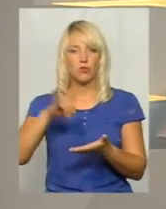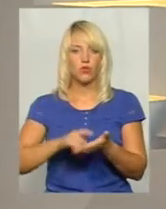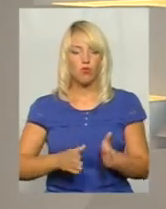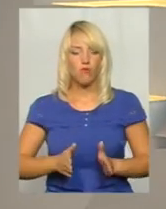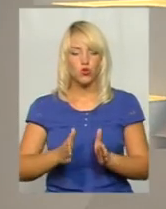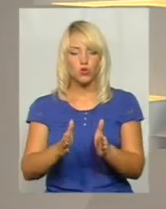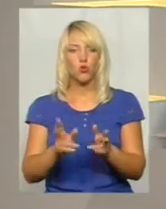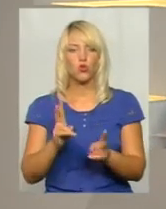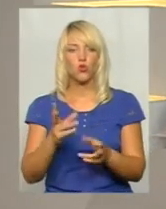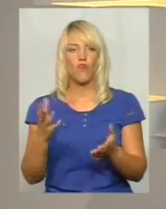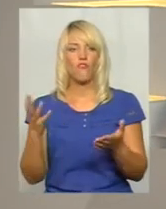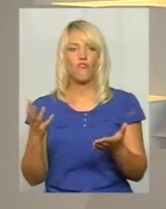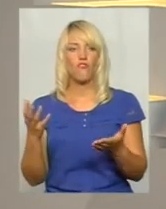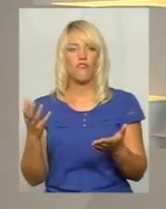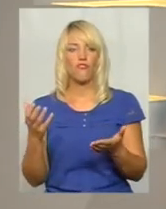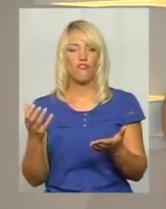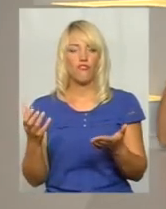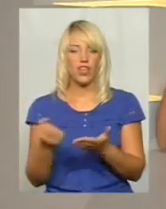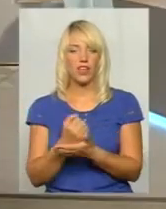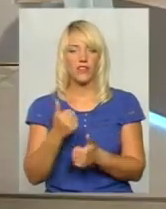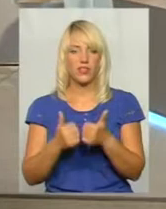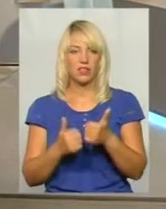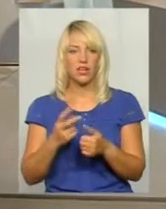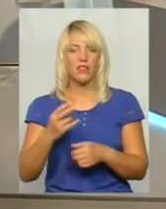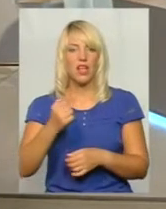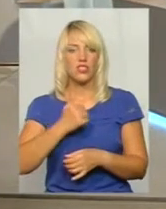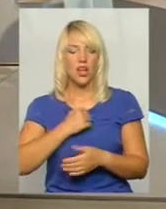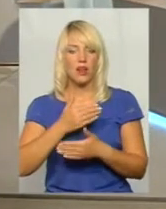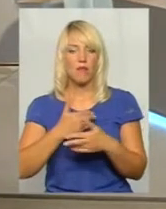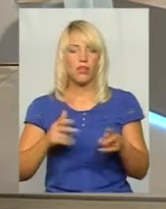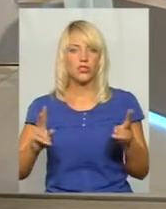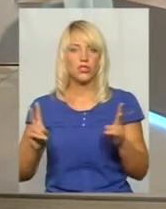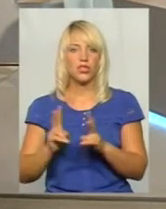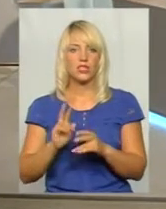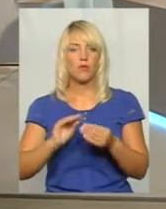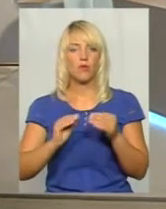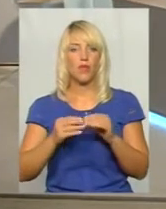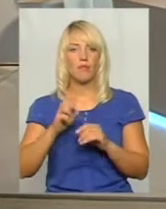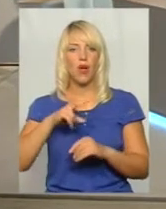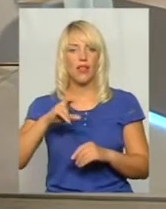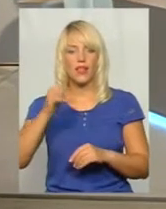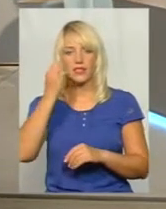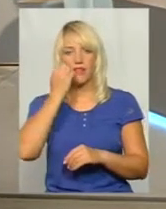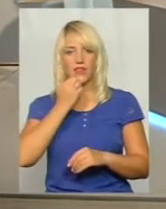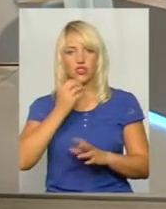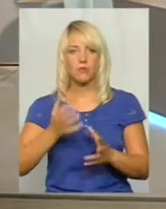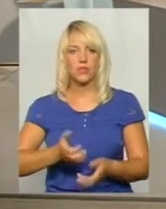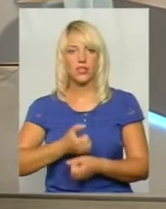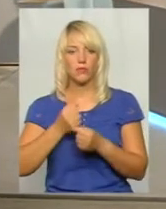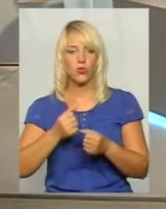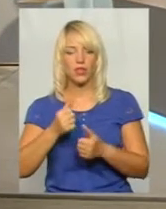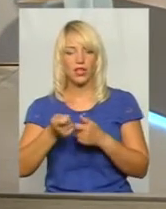скажі, будь ласка, хто виграв тендер, хто ці роботи виконує? На превеликий жаль, ми зіткнулися з проблемою, але завдячуючи і підтримки